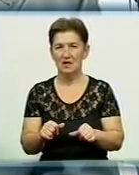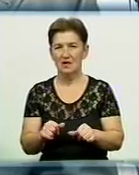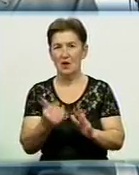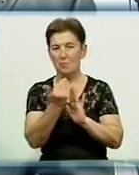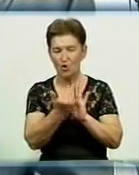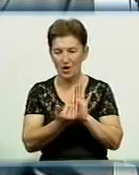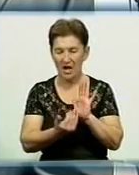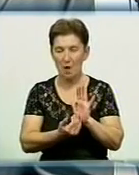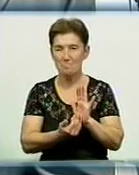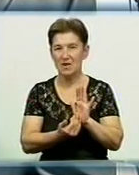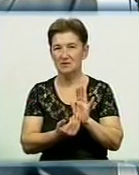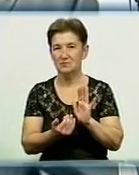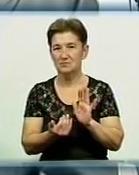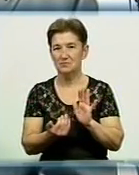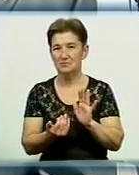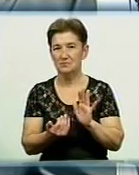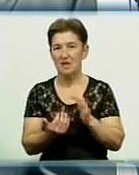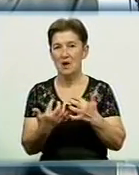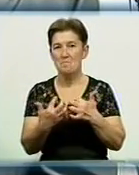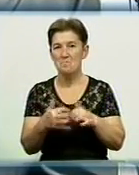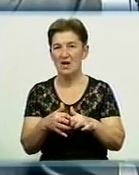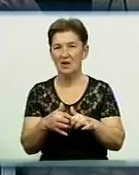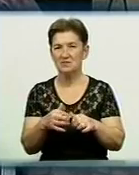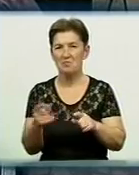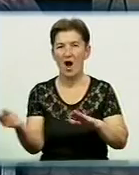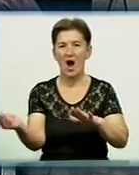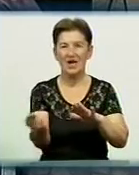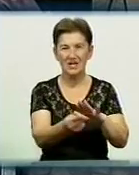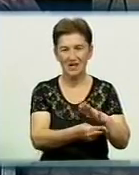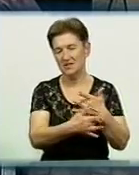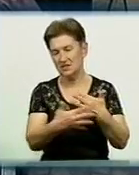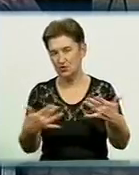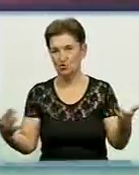кандидатів, механізмів агітації і тощо.